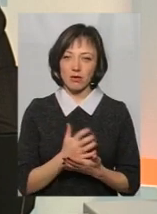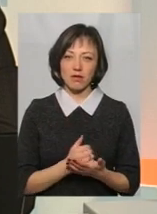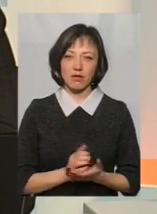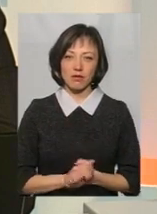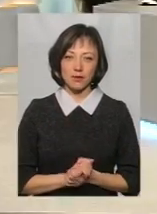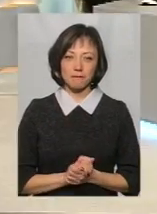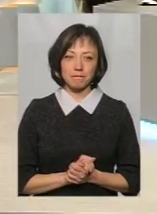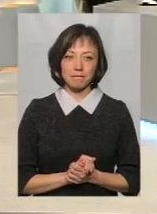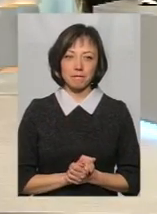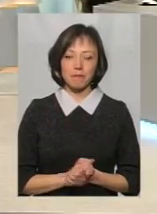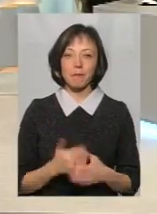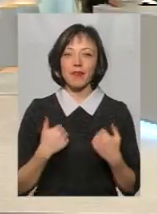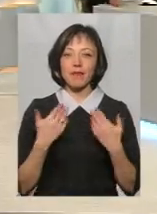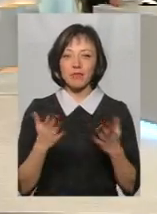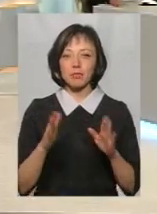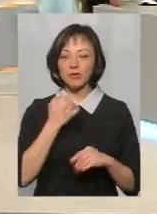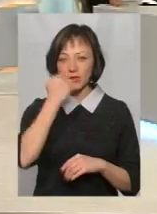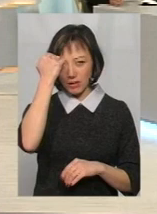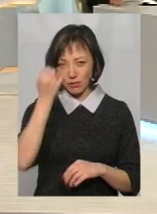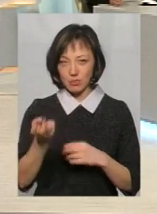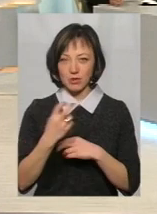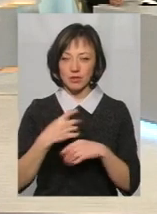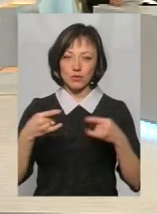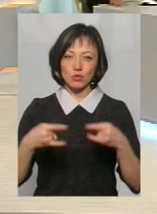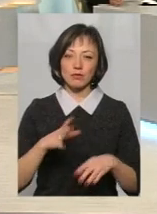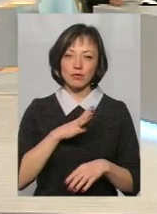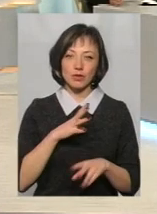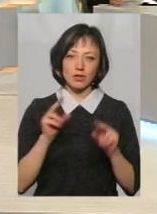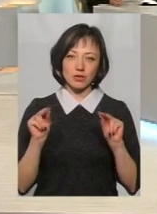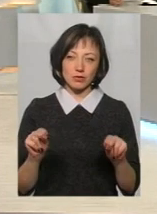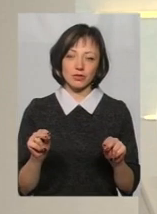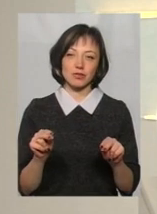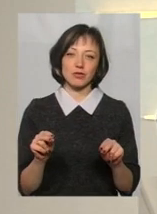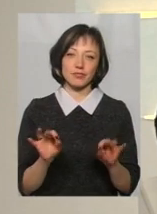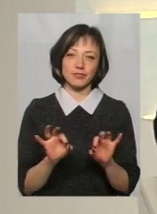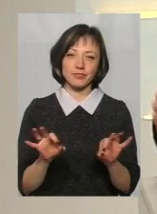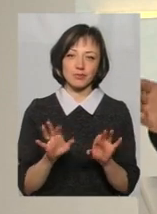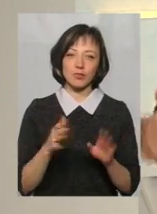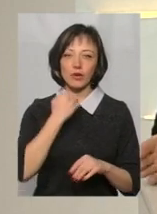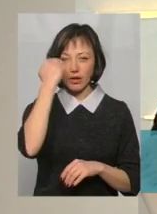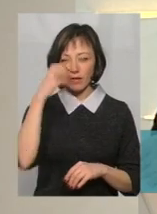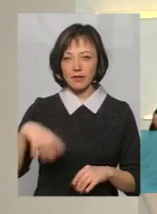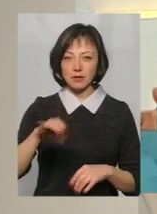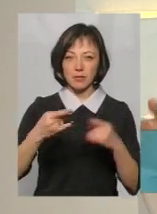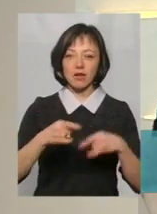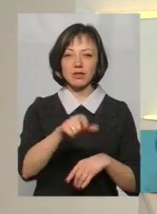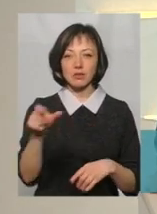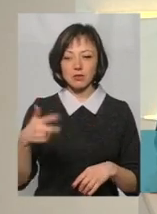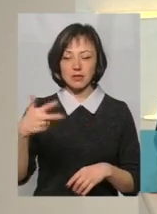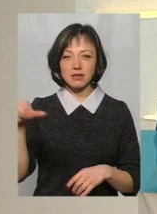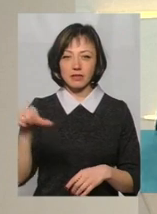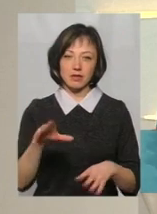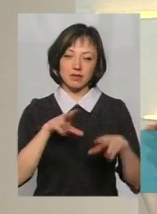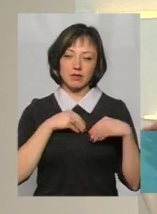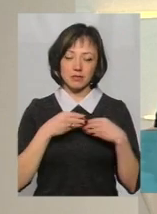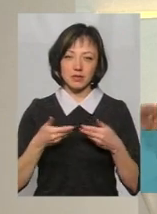Ну, що ж, я буду дякувати вам за те, що прийшли в студію, що були щирі і відверті. Буду дякувати усім глядачам, хто ці 30 хвилин